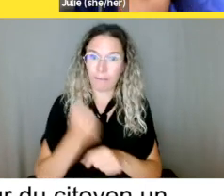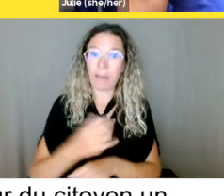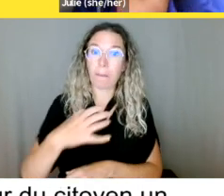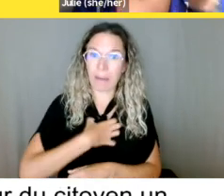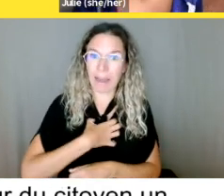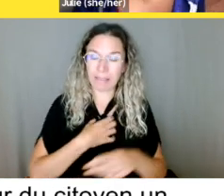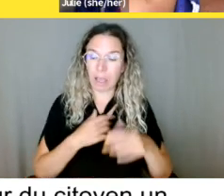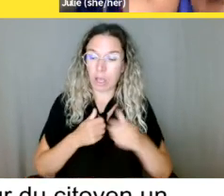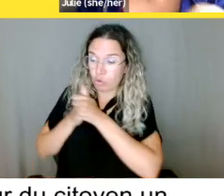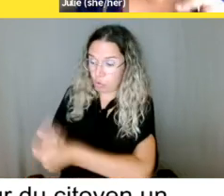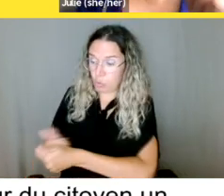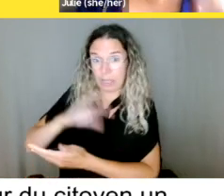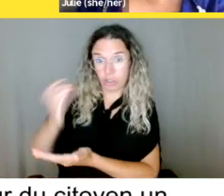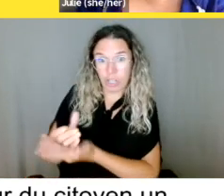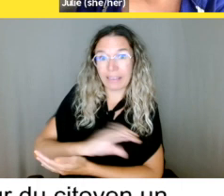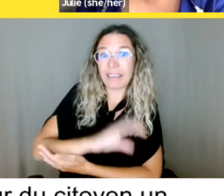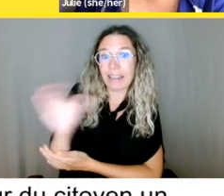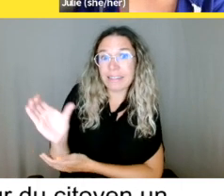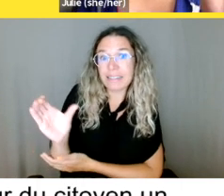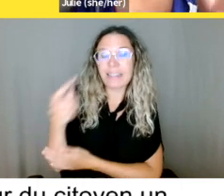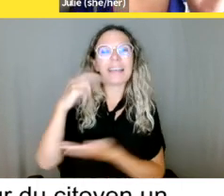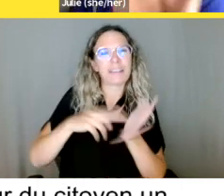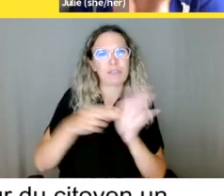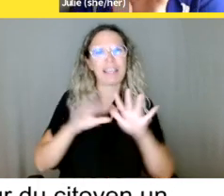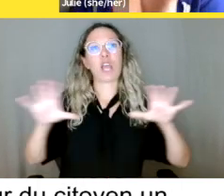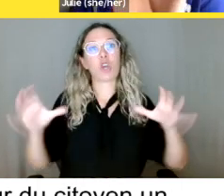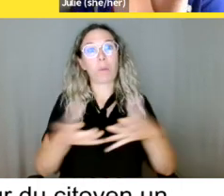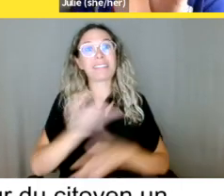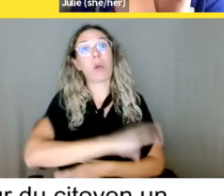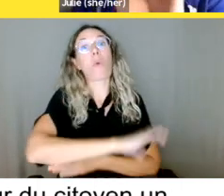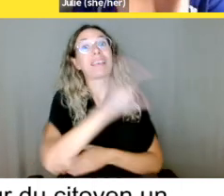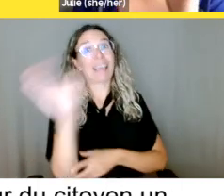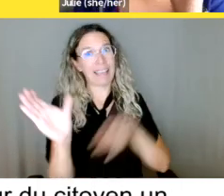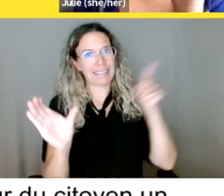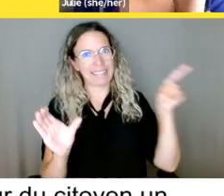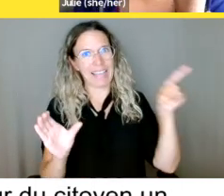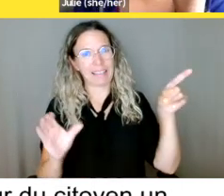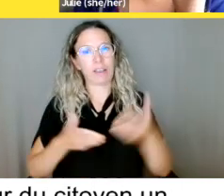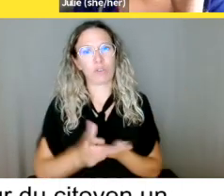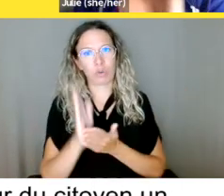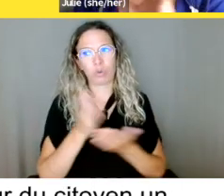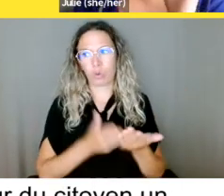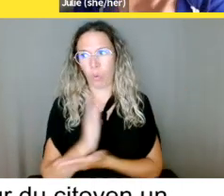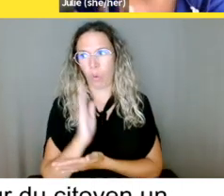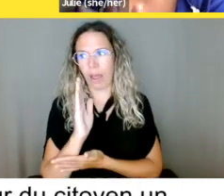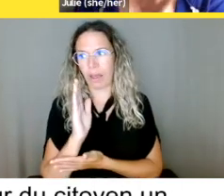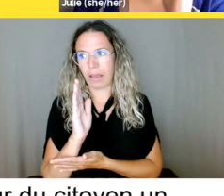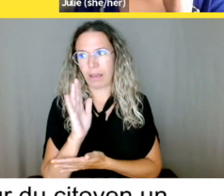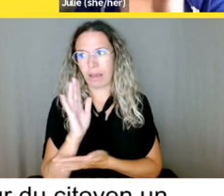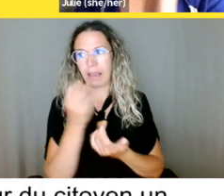des droits humains. Si ça a rapport avec la Charte